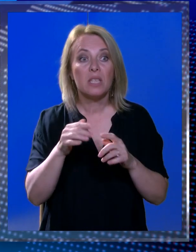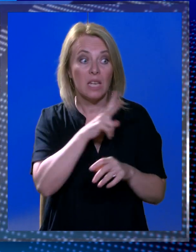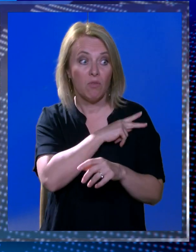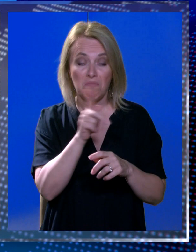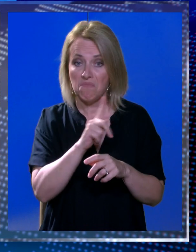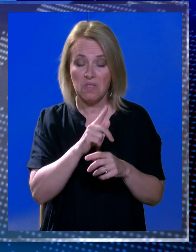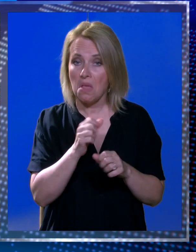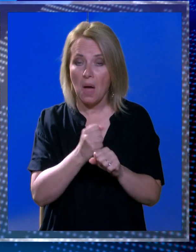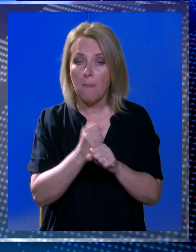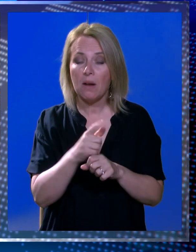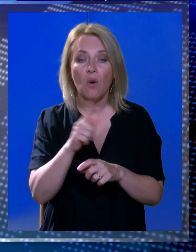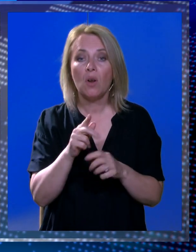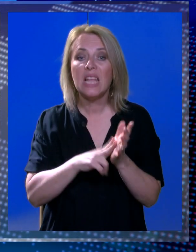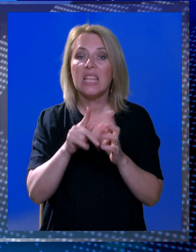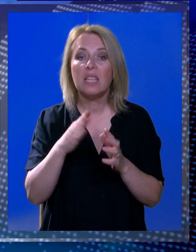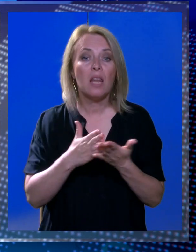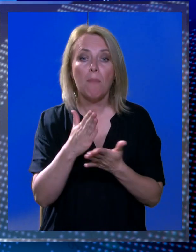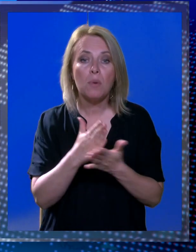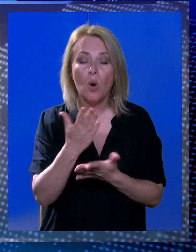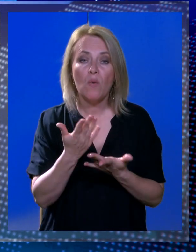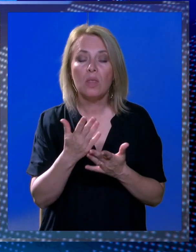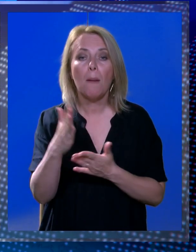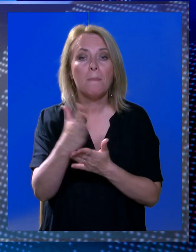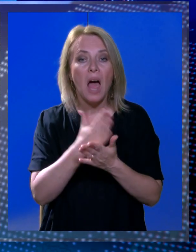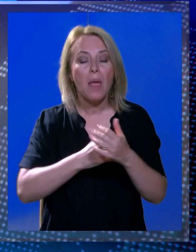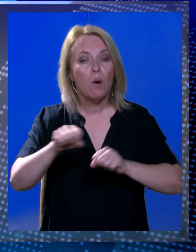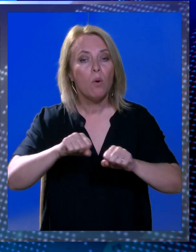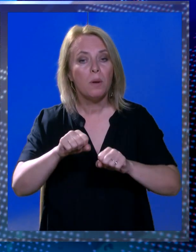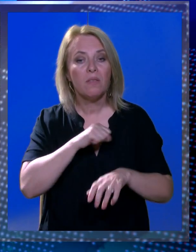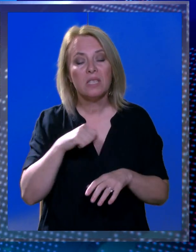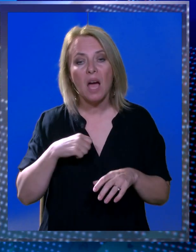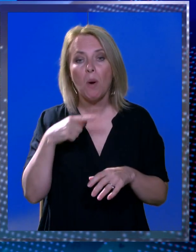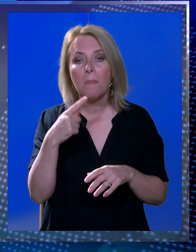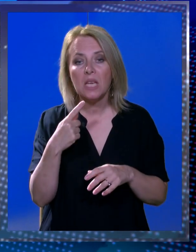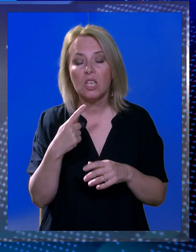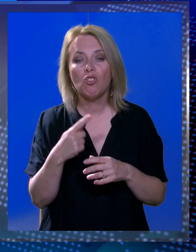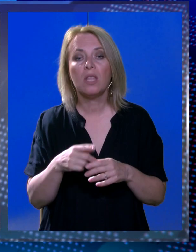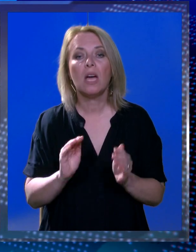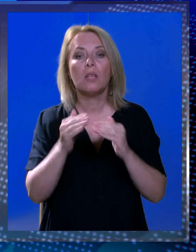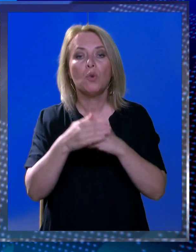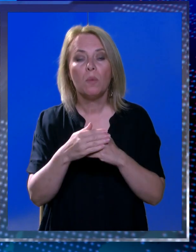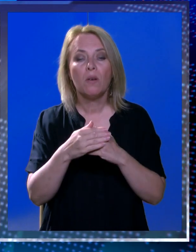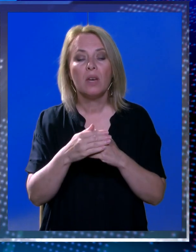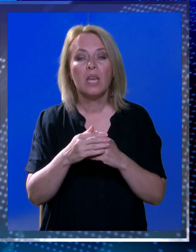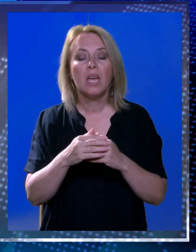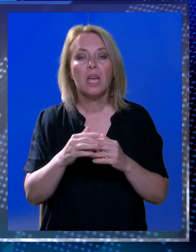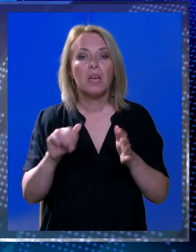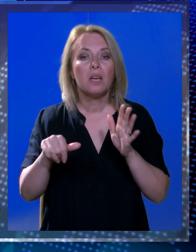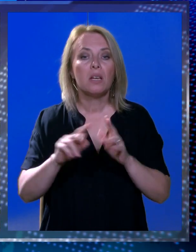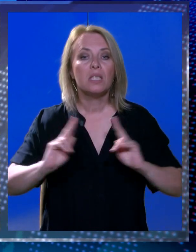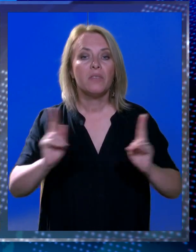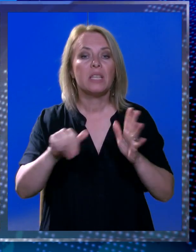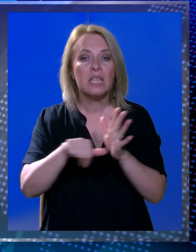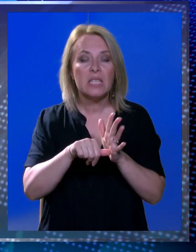napravio. On niti ne provodi plan upravljanja, nego samo priča da je Dubrovnik nekakav svjetski centar održivosti.